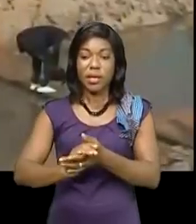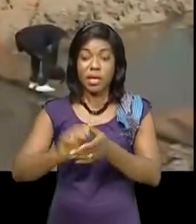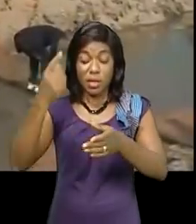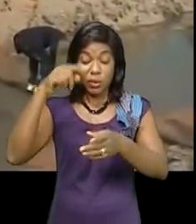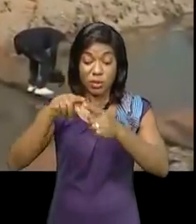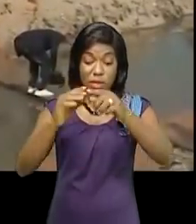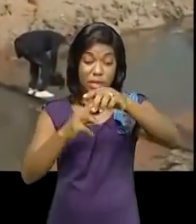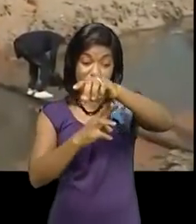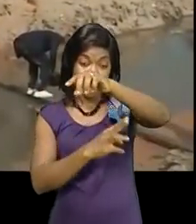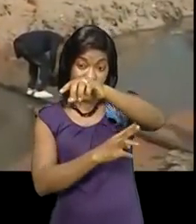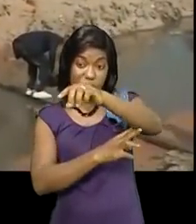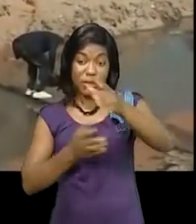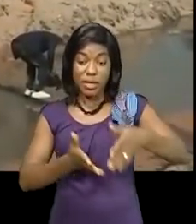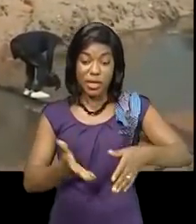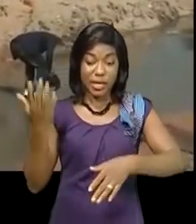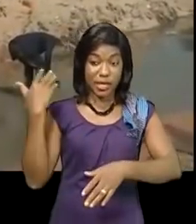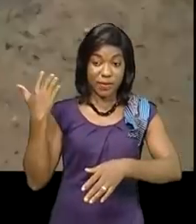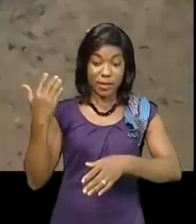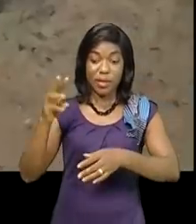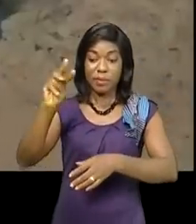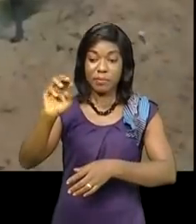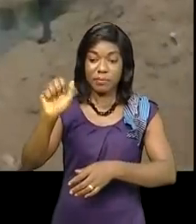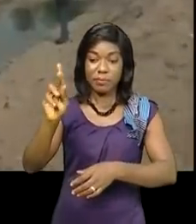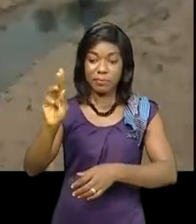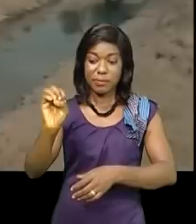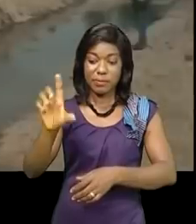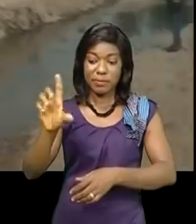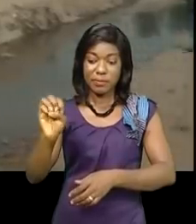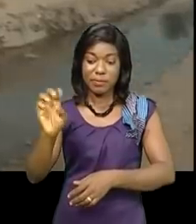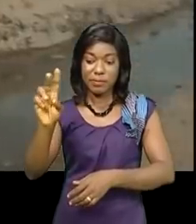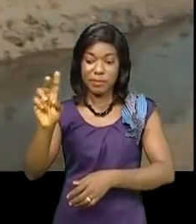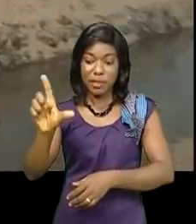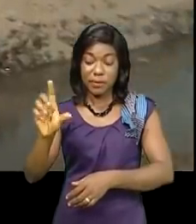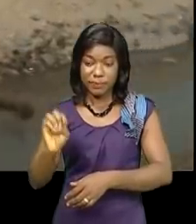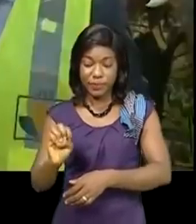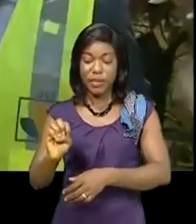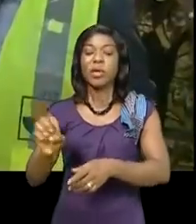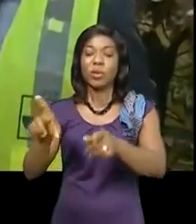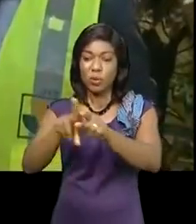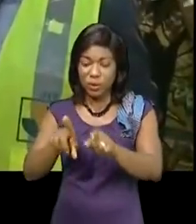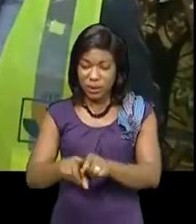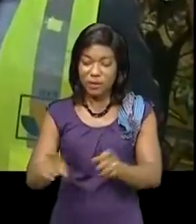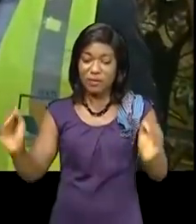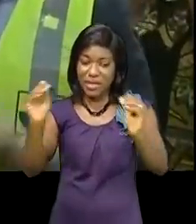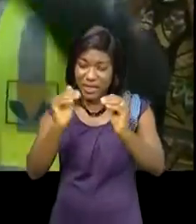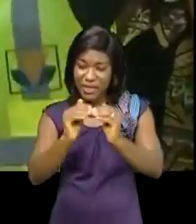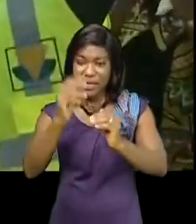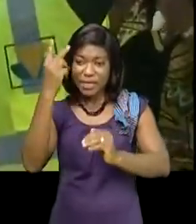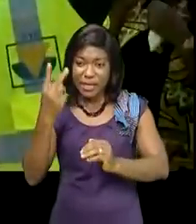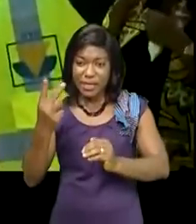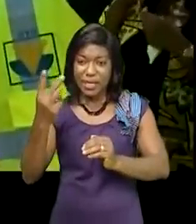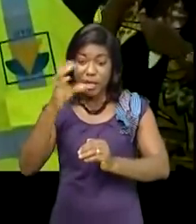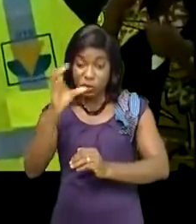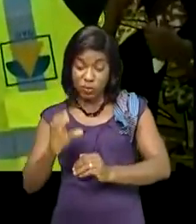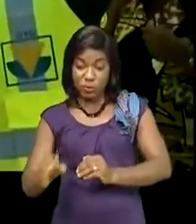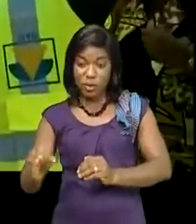Louboudi sur la rivière Maquenélé devant relier les camps Louca dans la commune d'Ngalliema à celle de Selimbao pour déboucher sur l